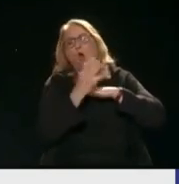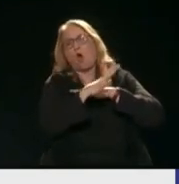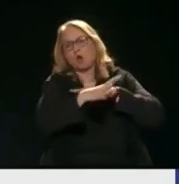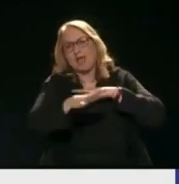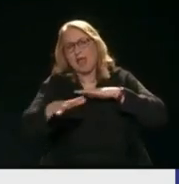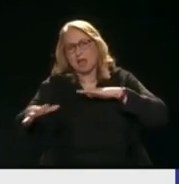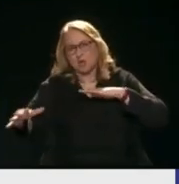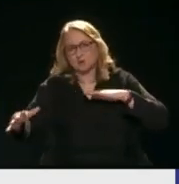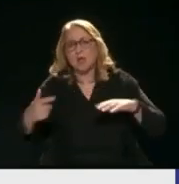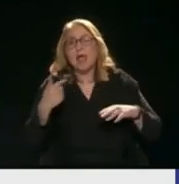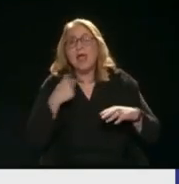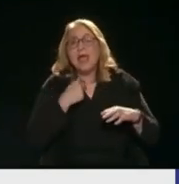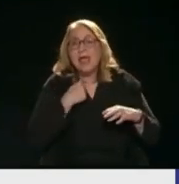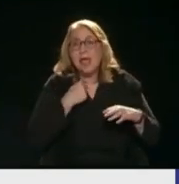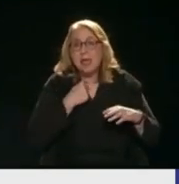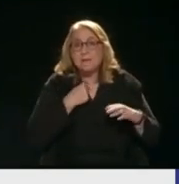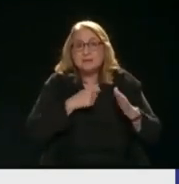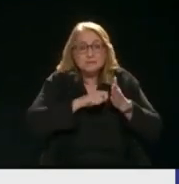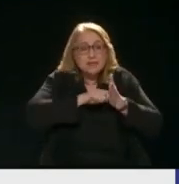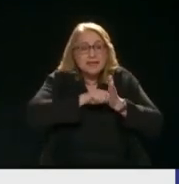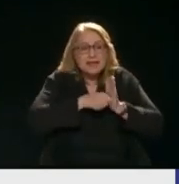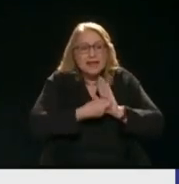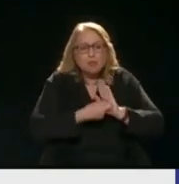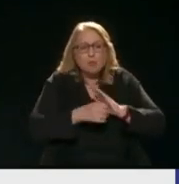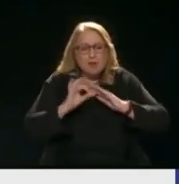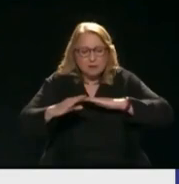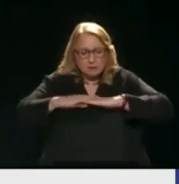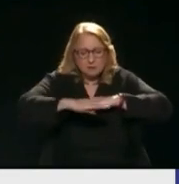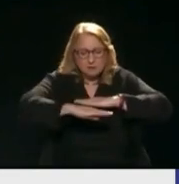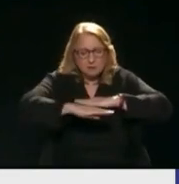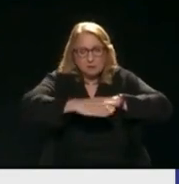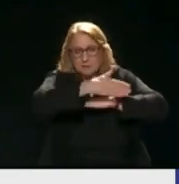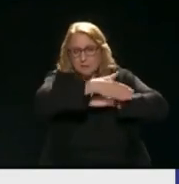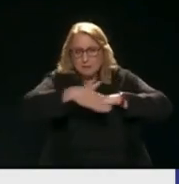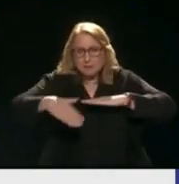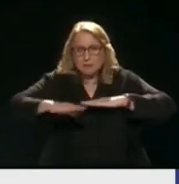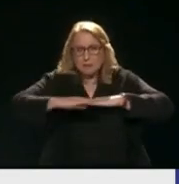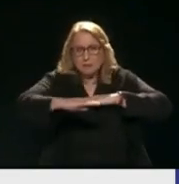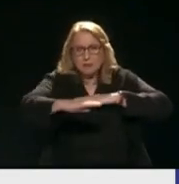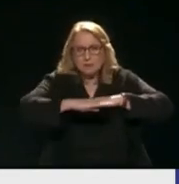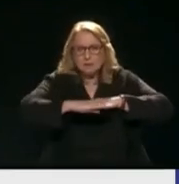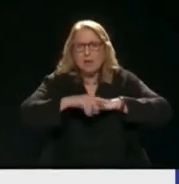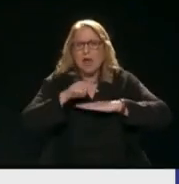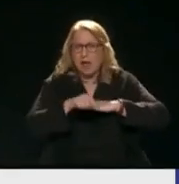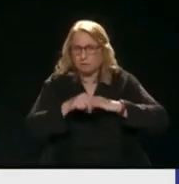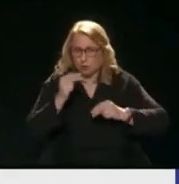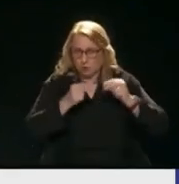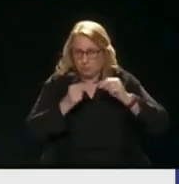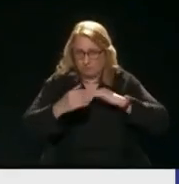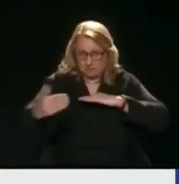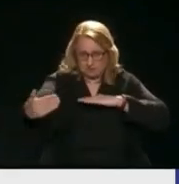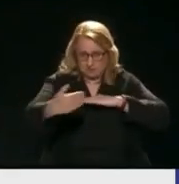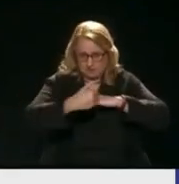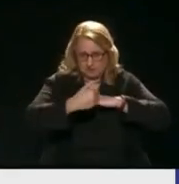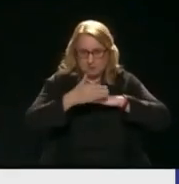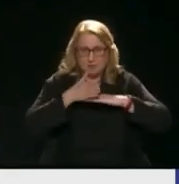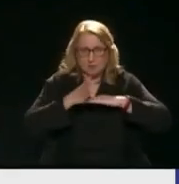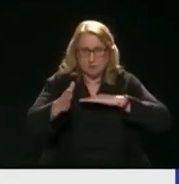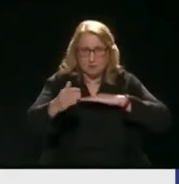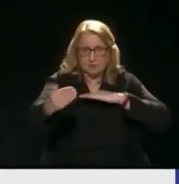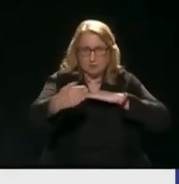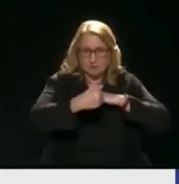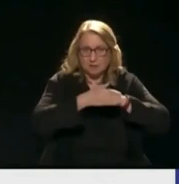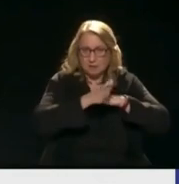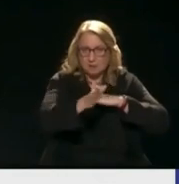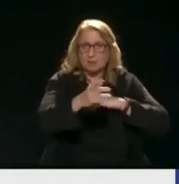Άρα δεν ζητάει η Τουρκία ΑΟΣ μπαίνει όπου θέλει Πάει όπου θέλει ο άνθρωπος Τι είναι το θέμα να ψαρέψει εδώ Ή να έρχεται με τα πολέμικά της πηγεία Πιο εδώ Σε